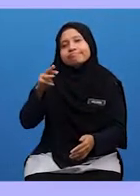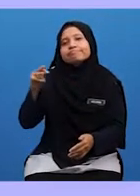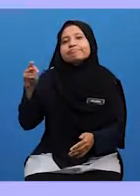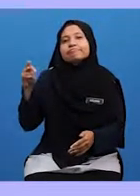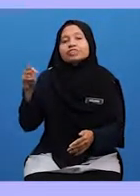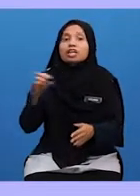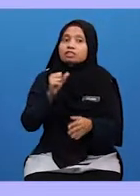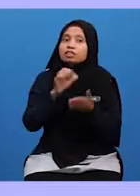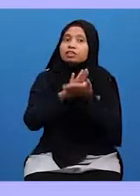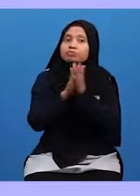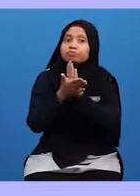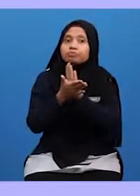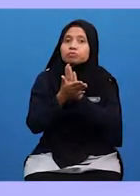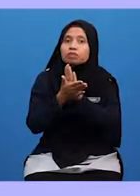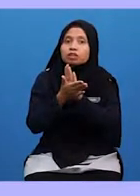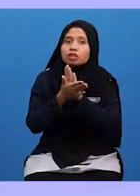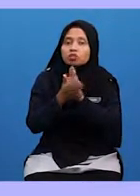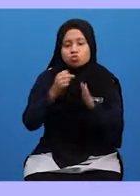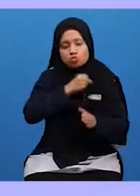So Sorry